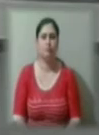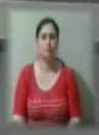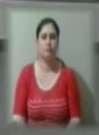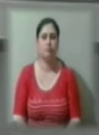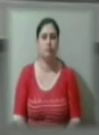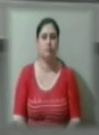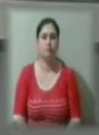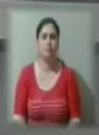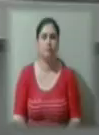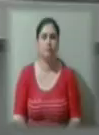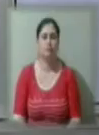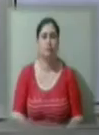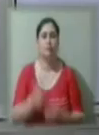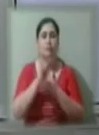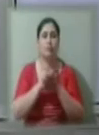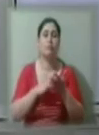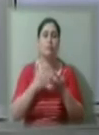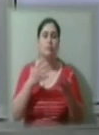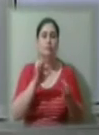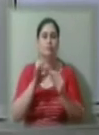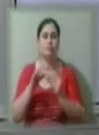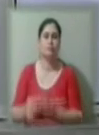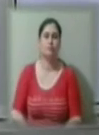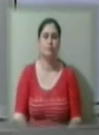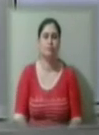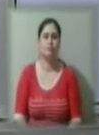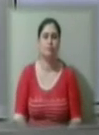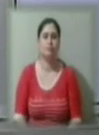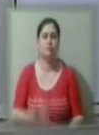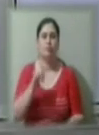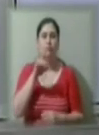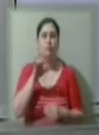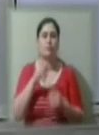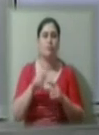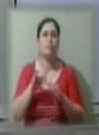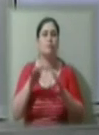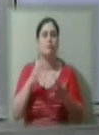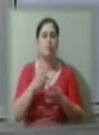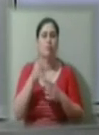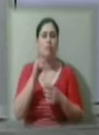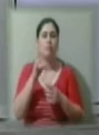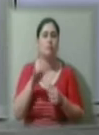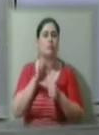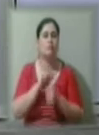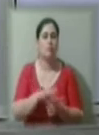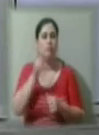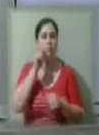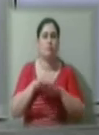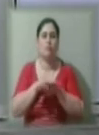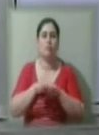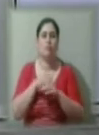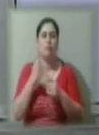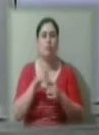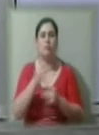Далі про це те інше детальніше. У Криму нині відбувається геноцид українського народу. Про це сьогодні під час Круглого столу у